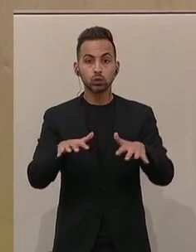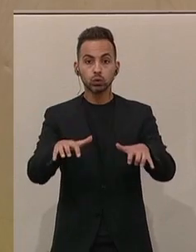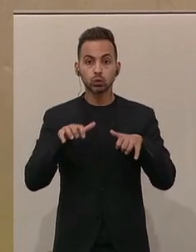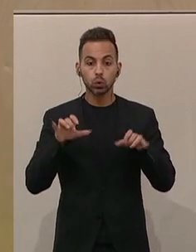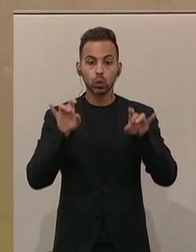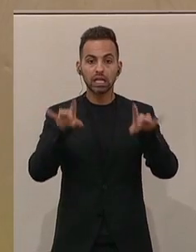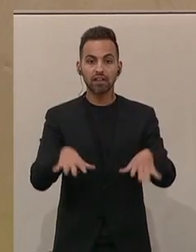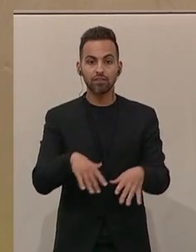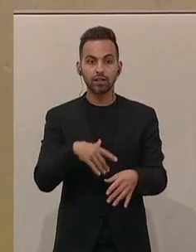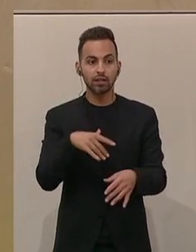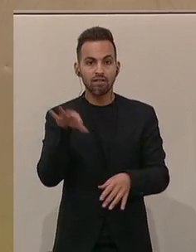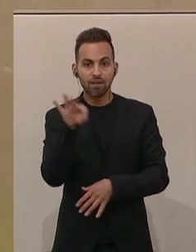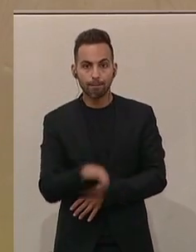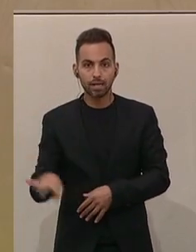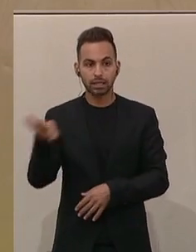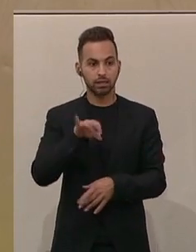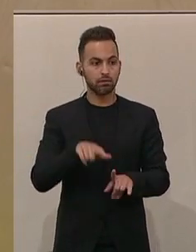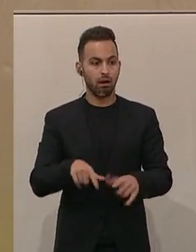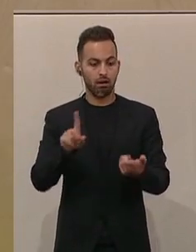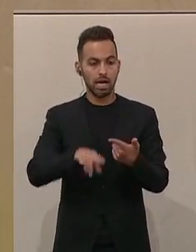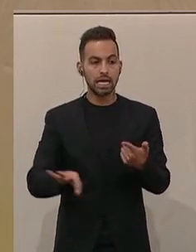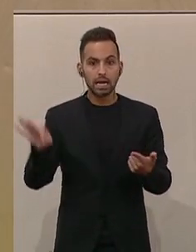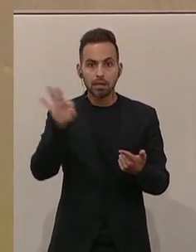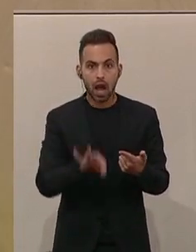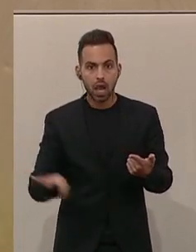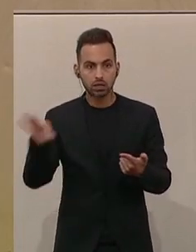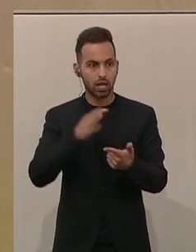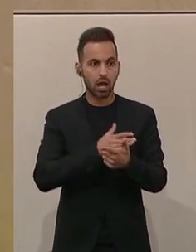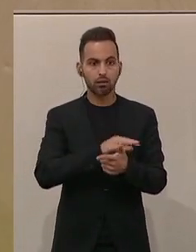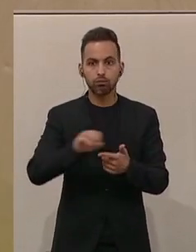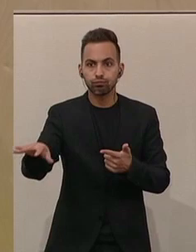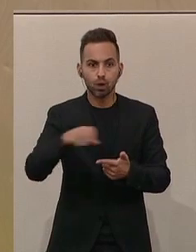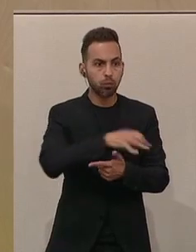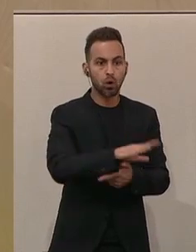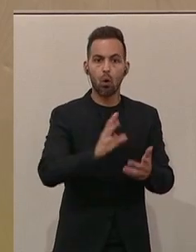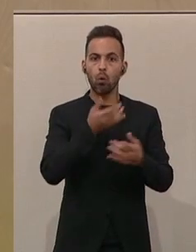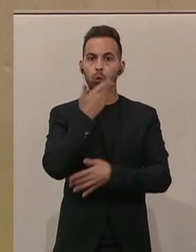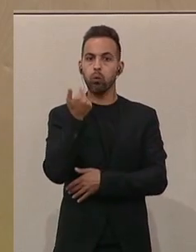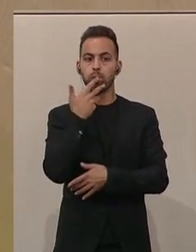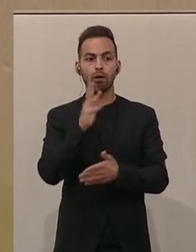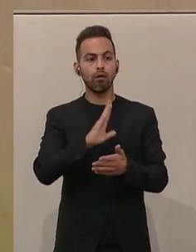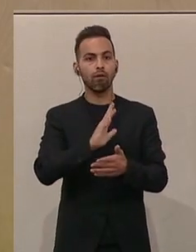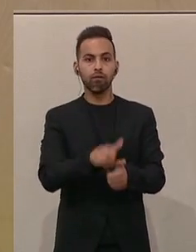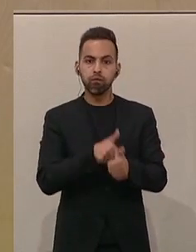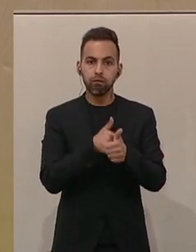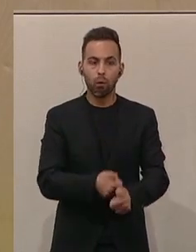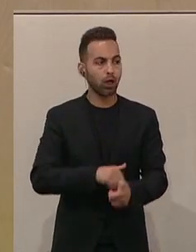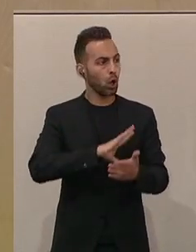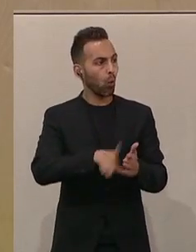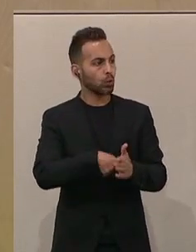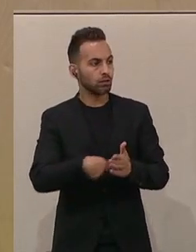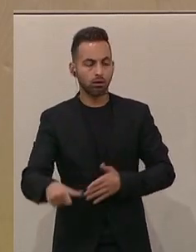kriminalisierte Kriminalität begehen, aber ohne Konsequenzen hier weiterleben können. Wir